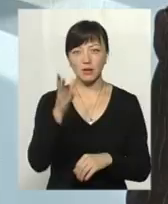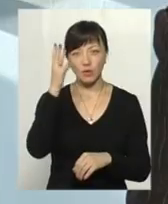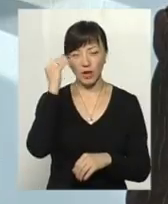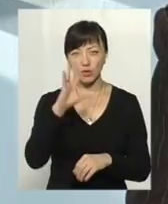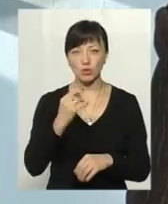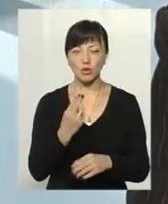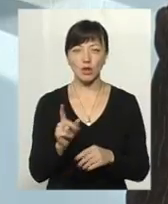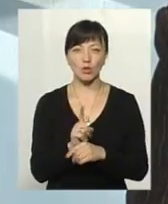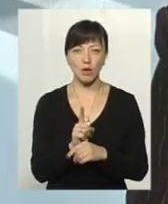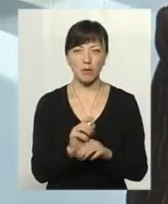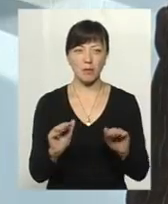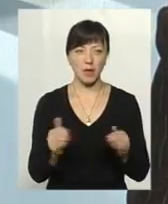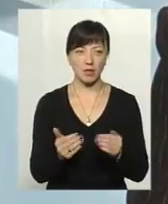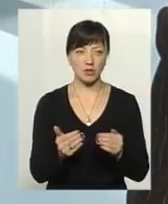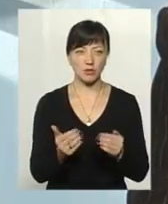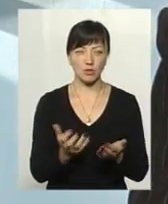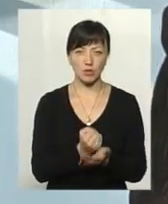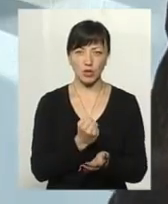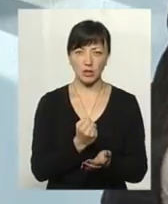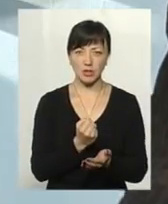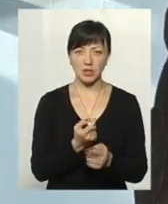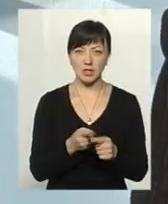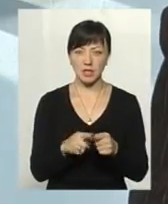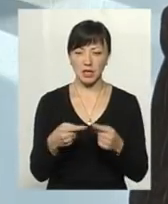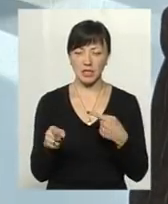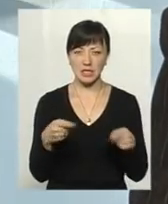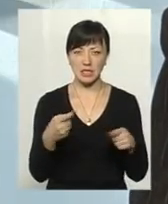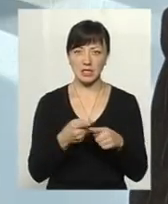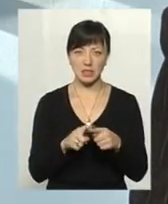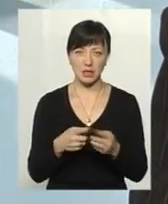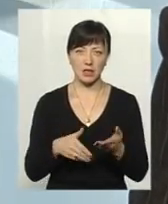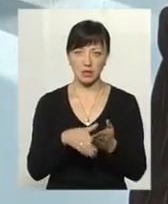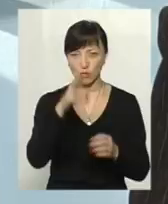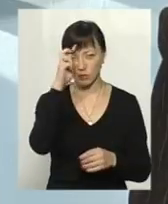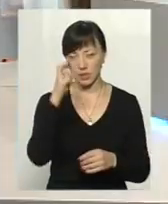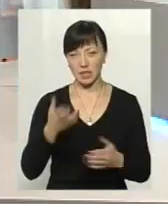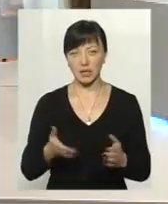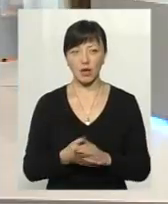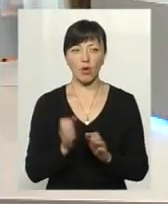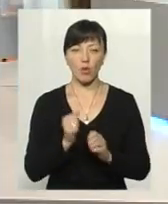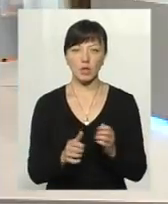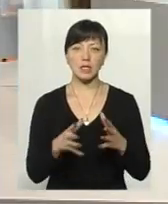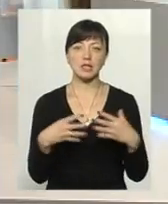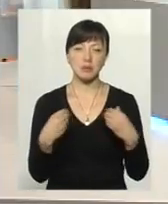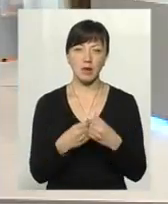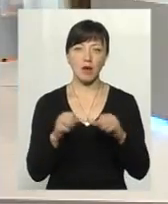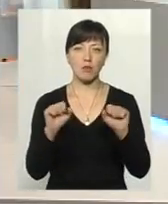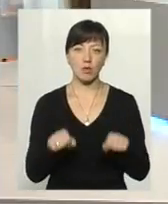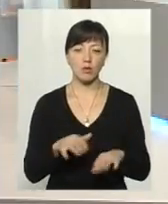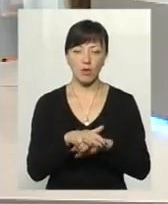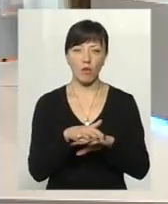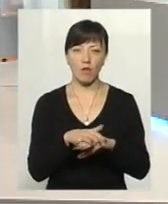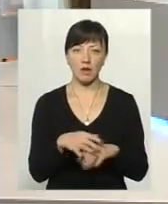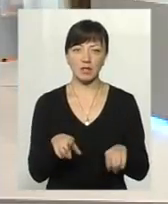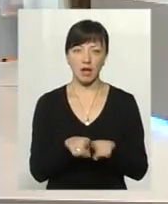норм і нормативів, менше. То це різничка, це буде субсидія. В принципі, кожна сім'я може перерахувати